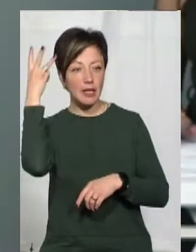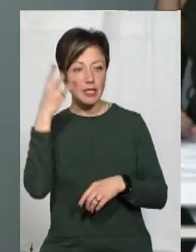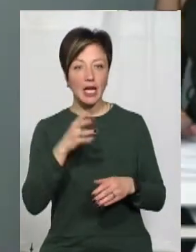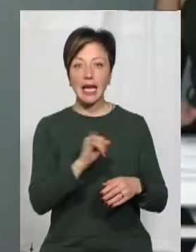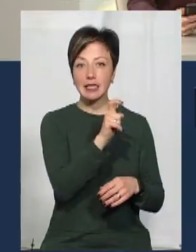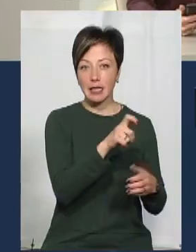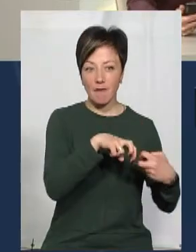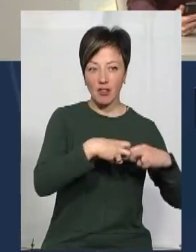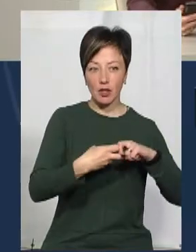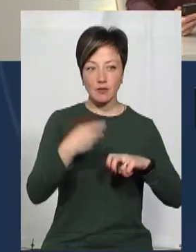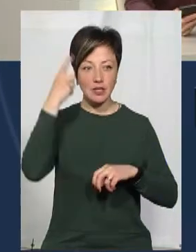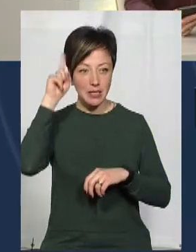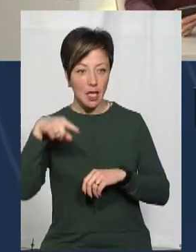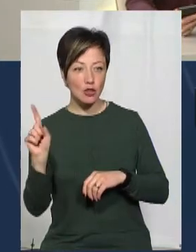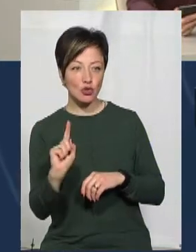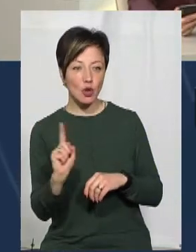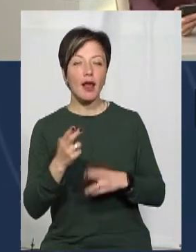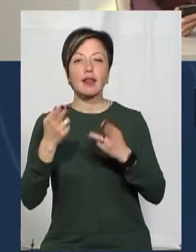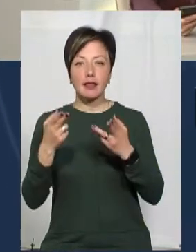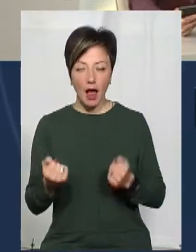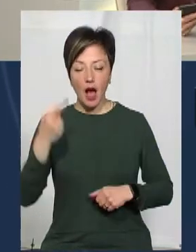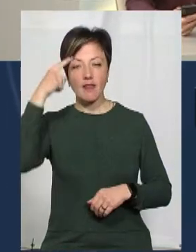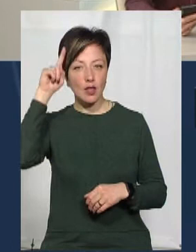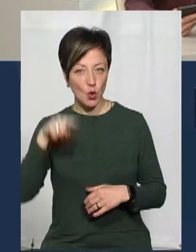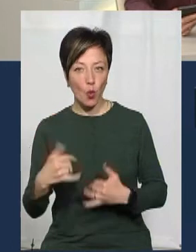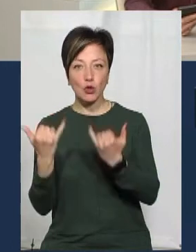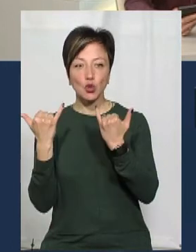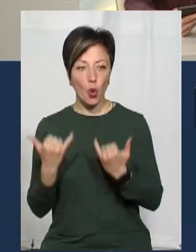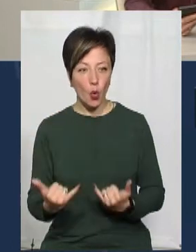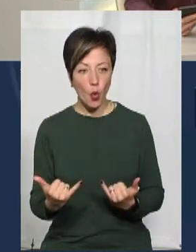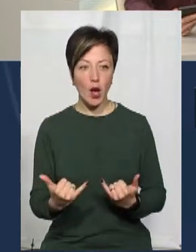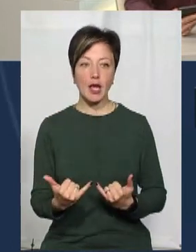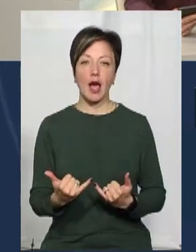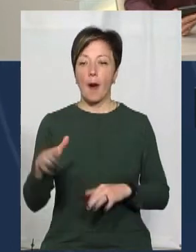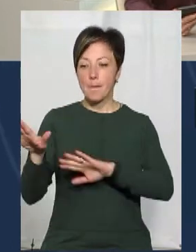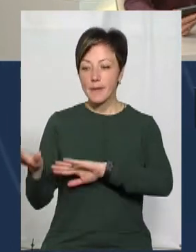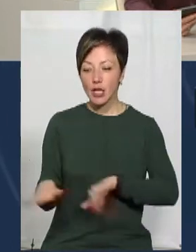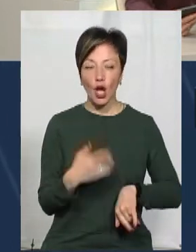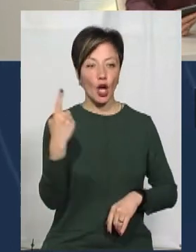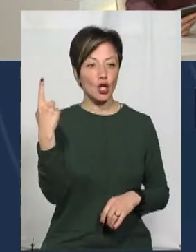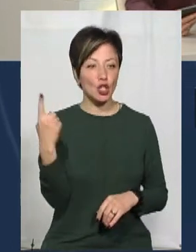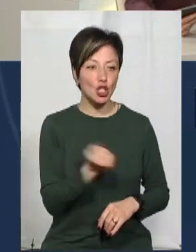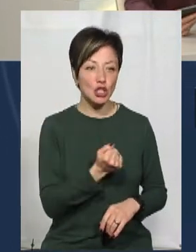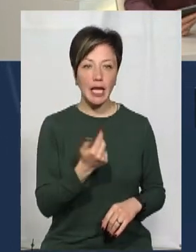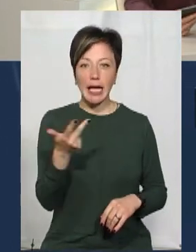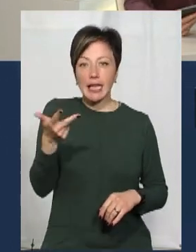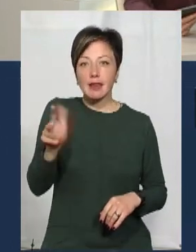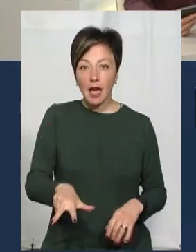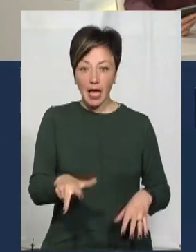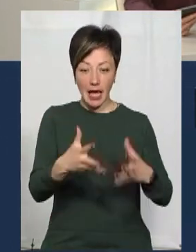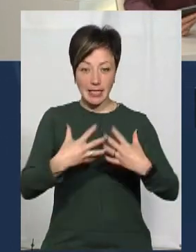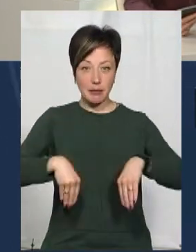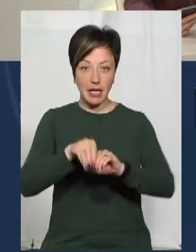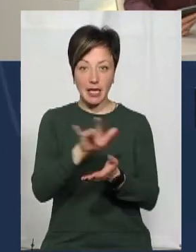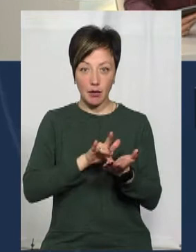відомо вам щось про це? Звісно, відомо. Сьогодні, якраз сьогодні минає тиждень, відколи три ромські родини,